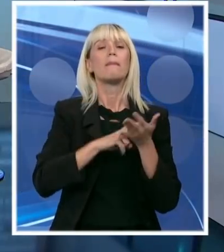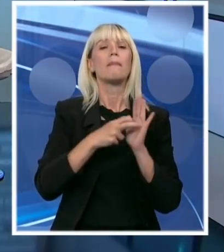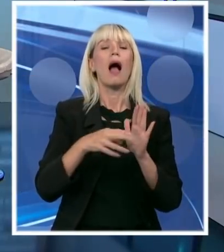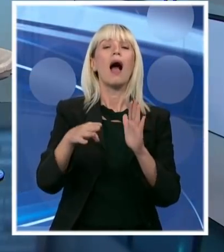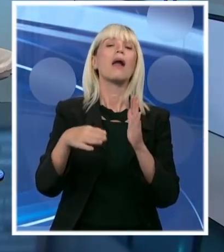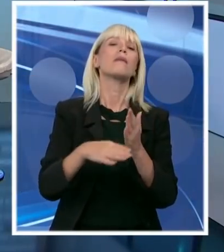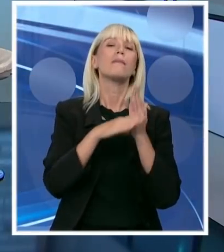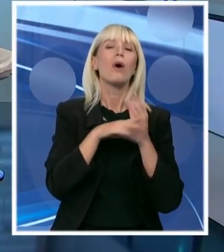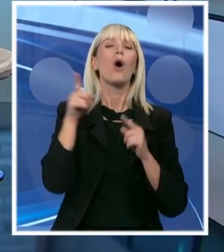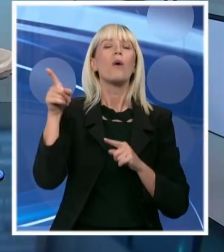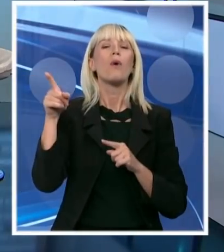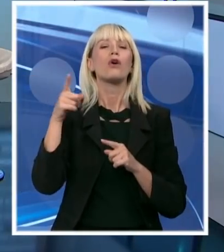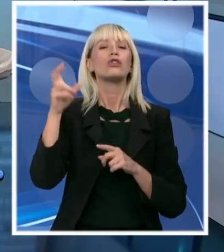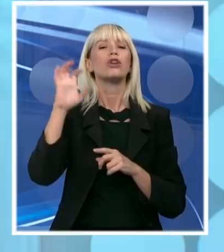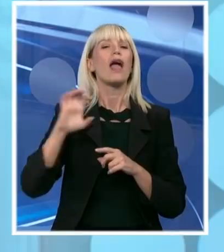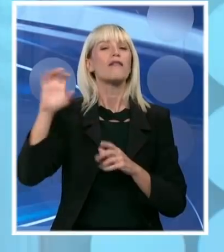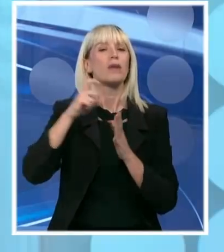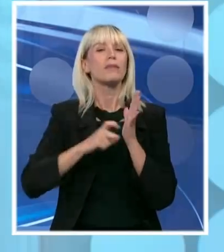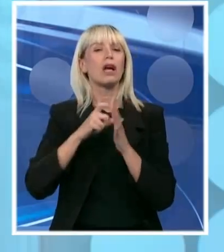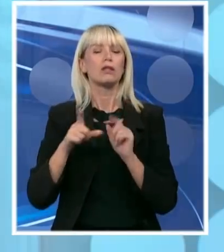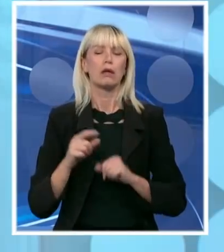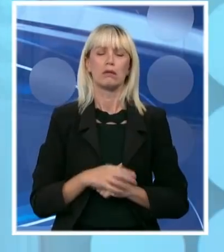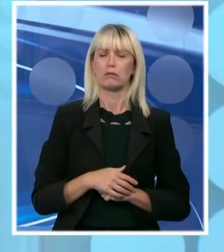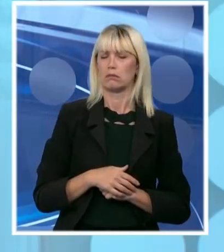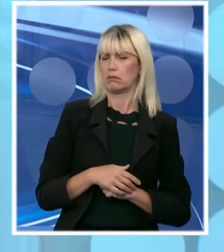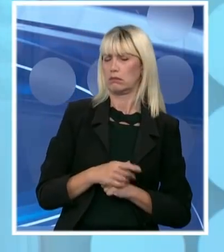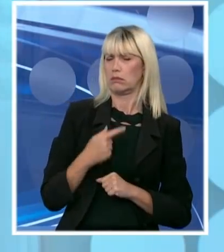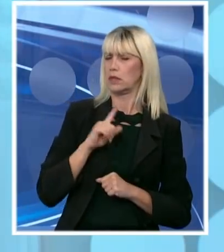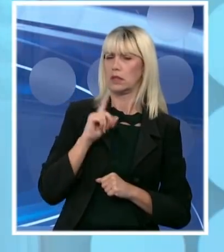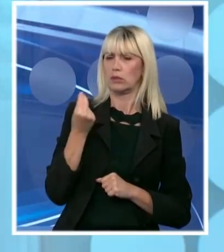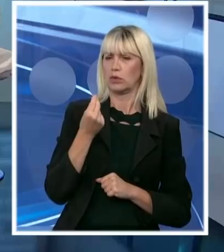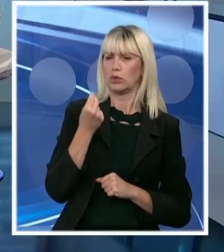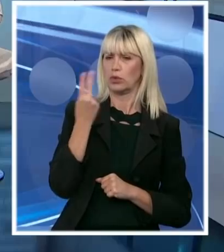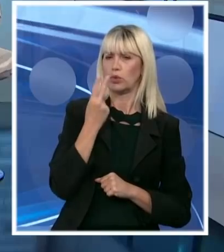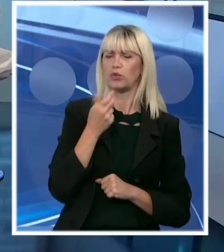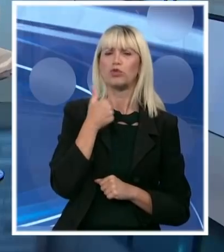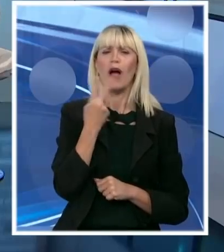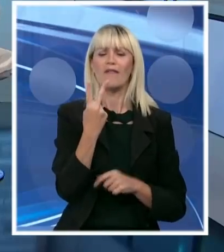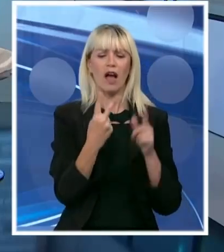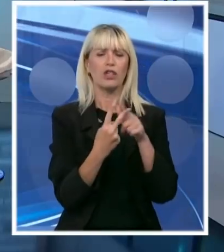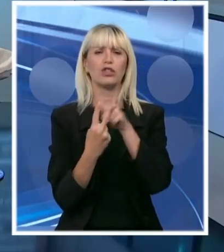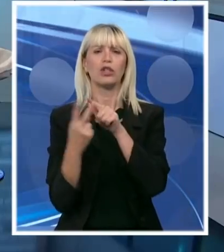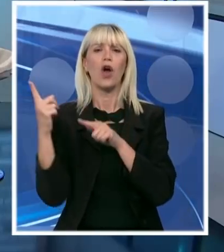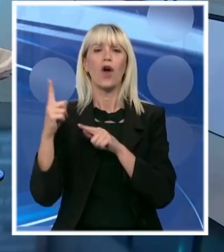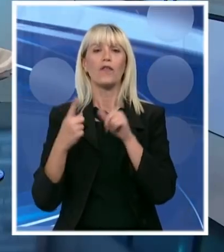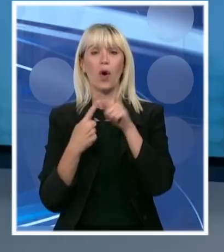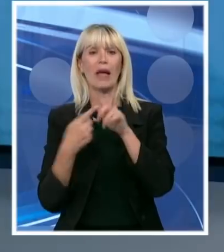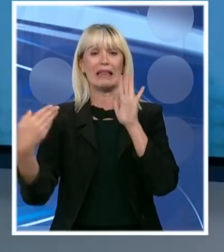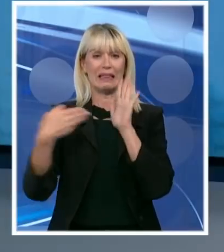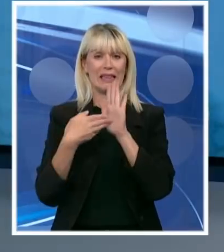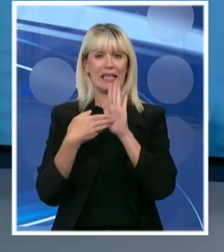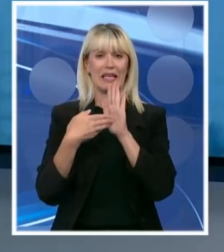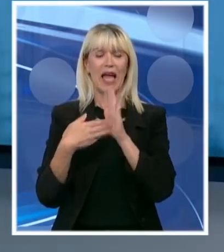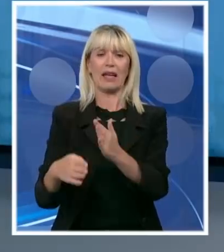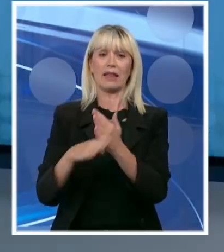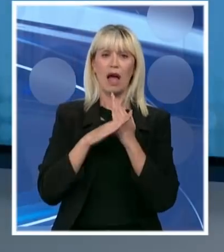članica sa kojima je ekonomski sarađeno? Nisam baš sasvijem razumeo. Šta nam više znači? Taj direktan paket pomoći ili pomoć ekonomijama